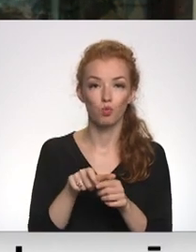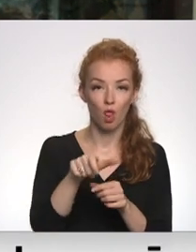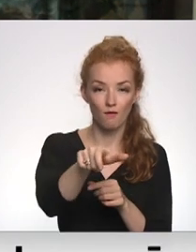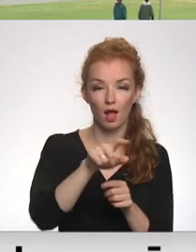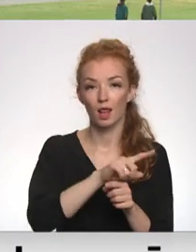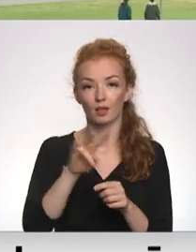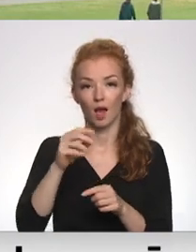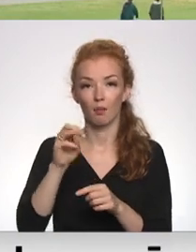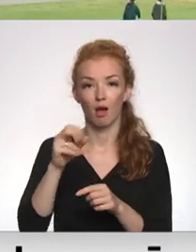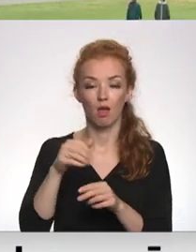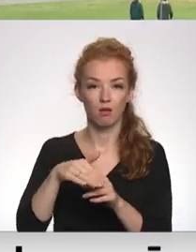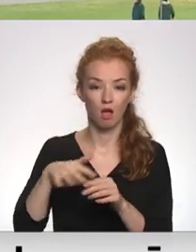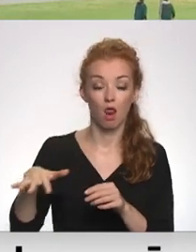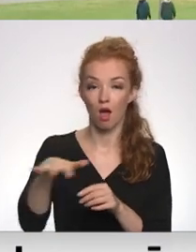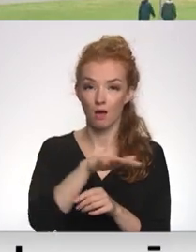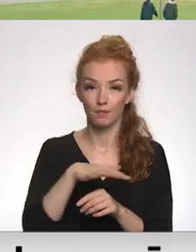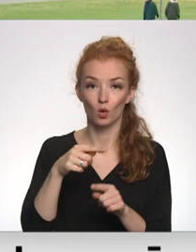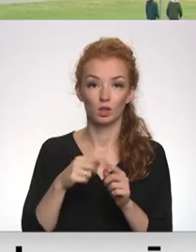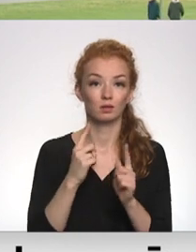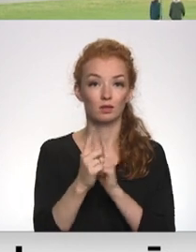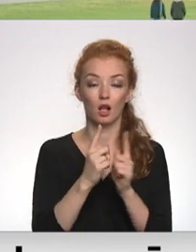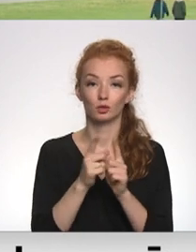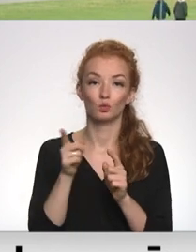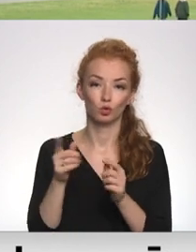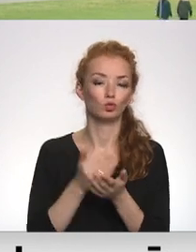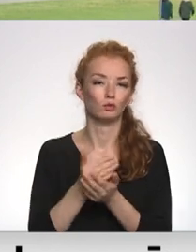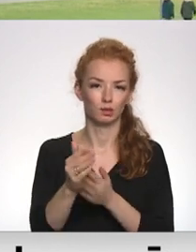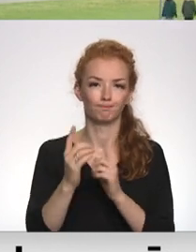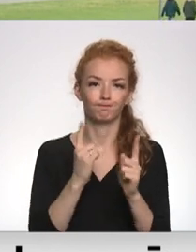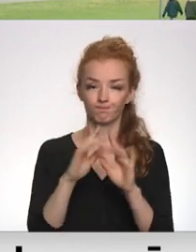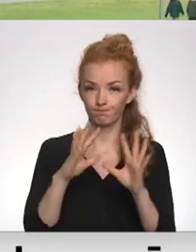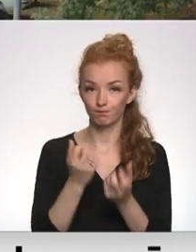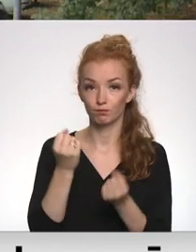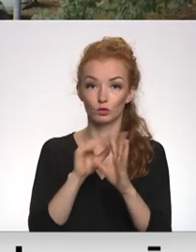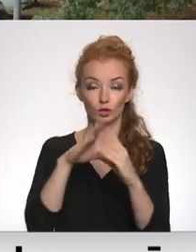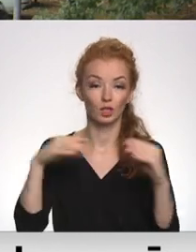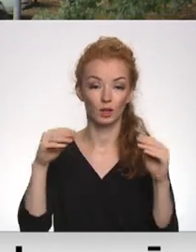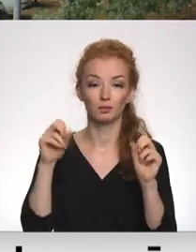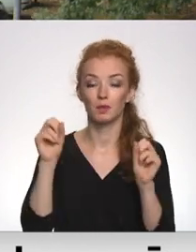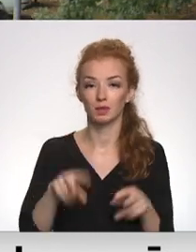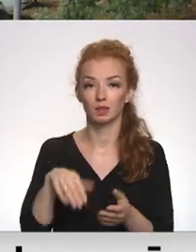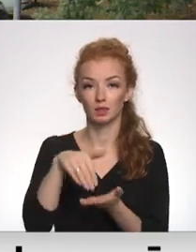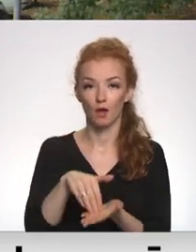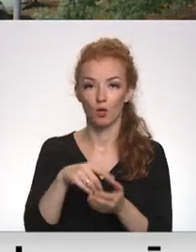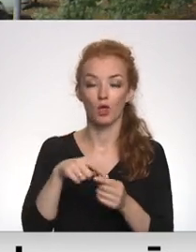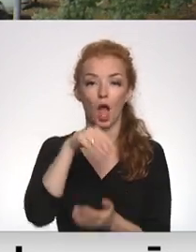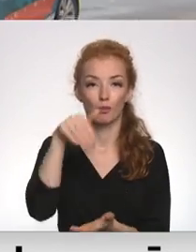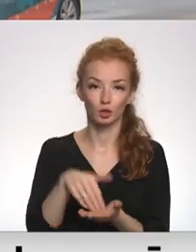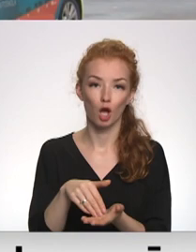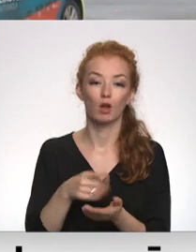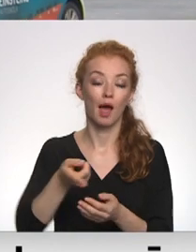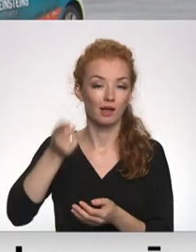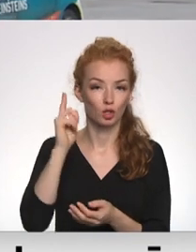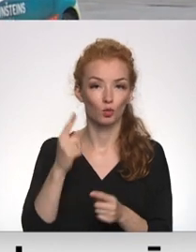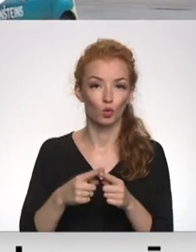Hermenielē. Sēbētiskā transporta kustība nav pārrecēts ierobežot. Sākā transporta līdzakļiem tiks ievies stāvēšanas un apstāšanās aizliekums.